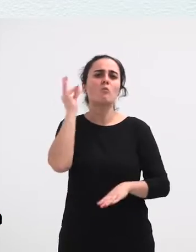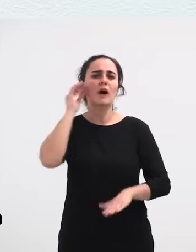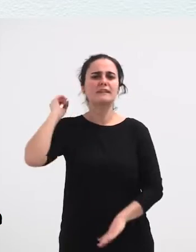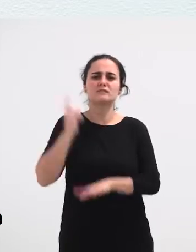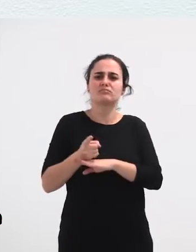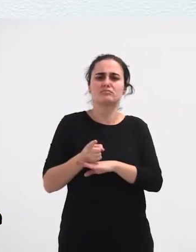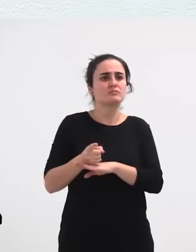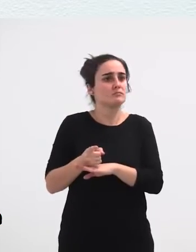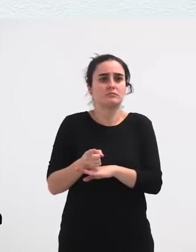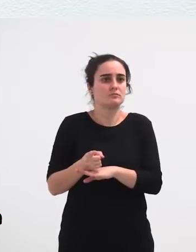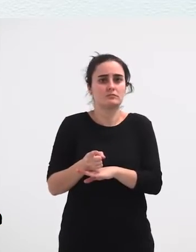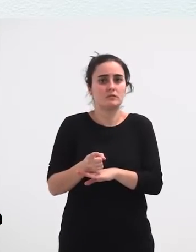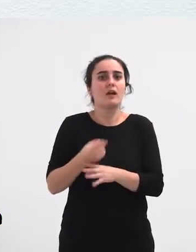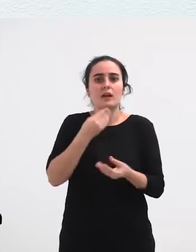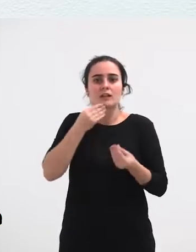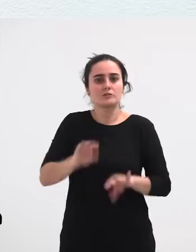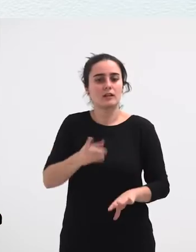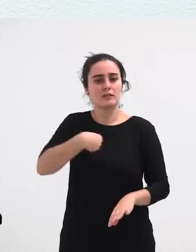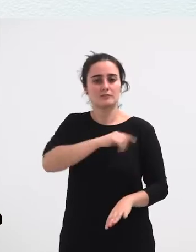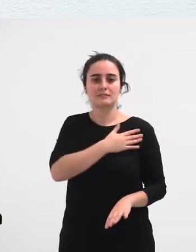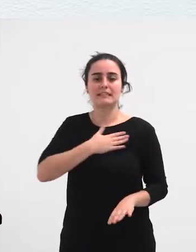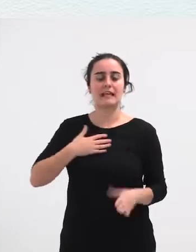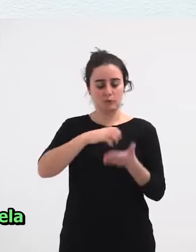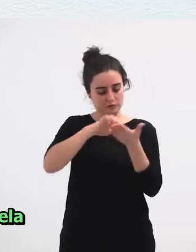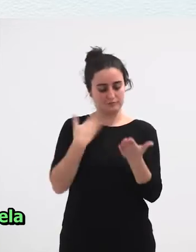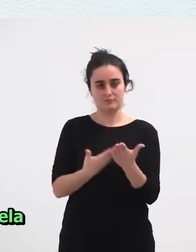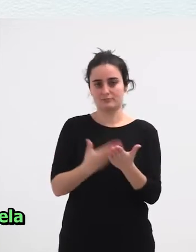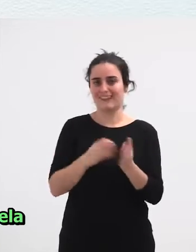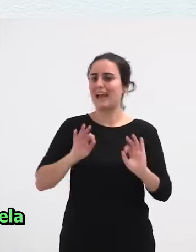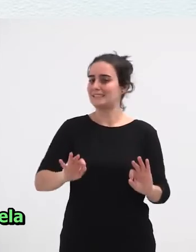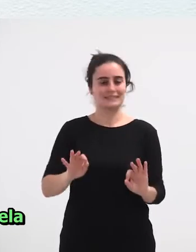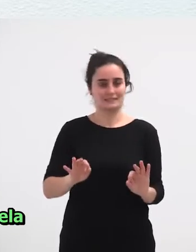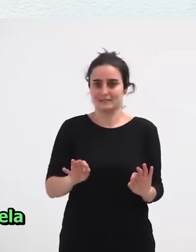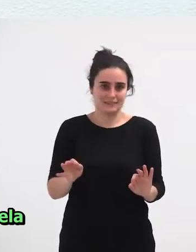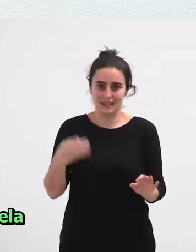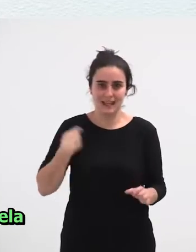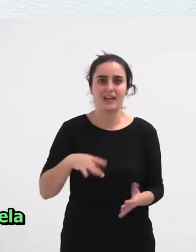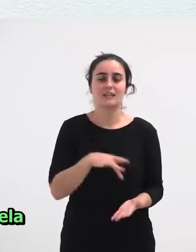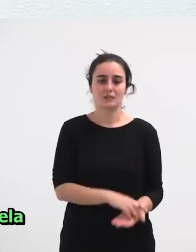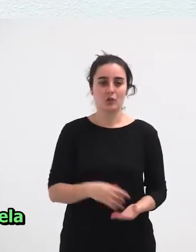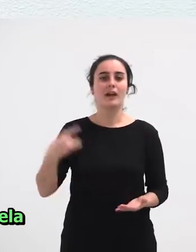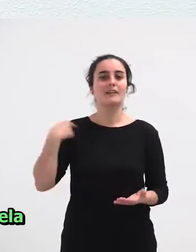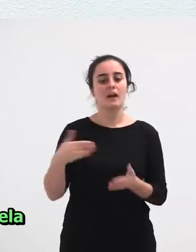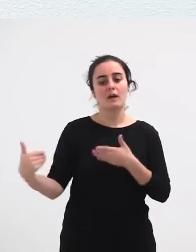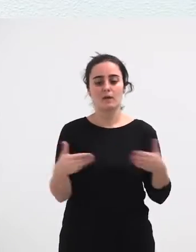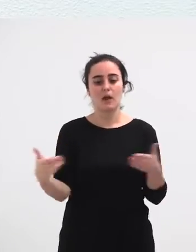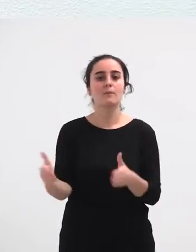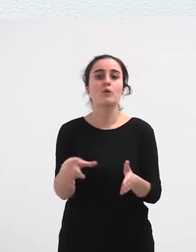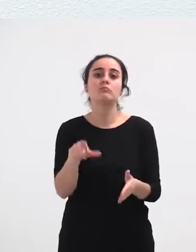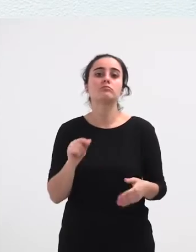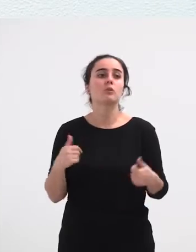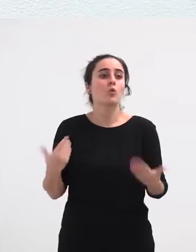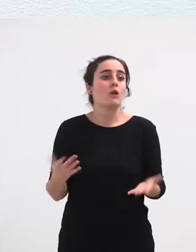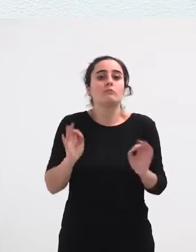Hiztoria Egin Hizan Dugu Hori Ere Agerian Uzteko Eztela Hola Izan Egan Hile Urtean Largo Hite Bete Bete